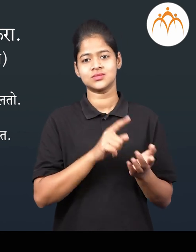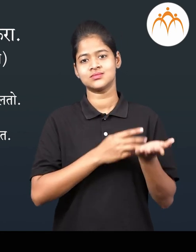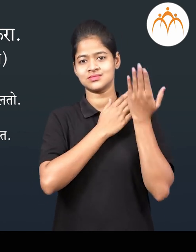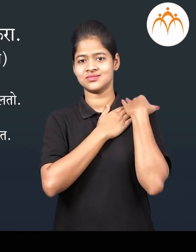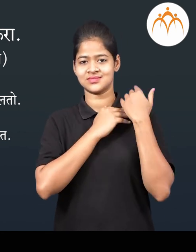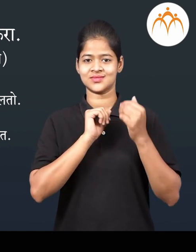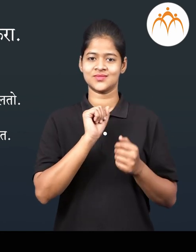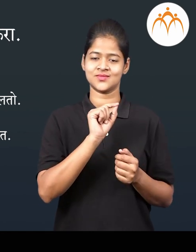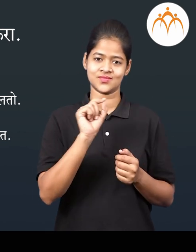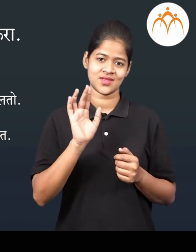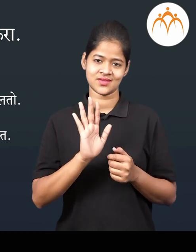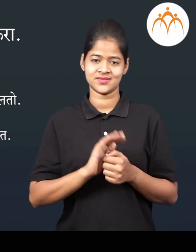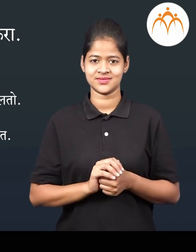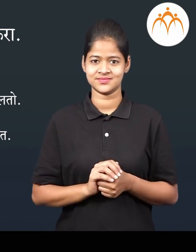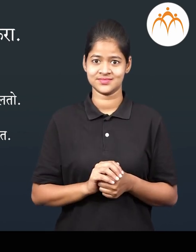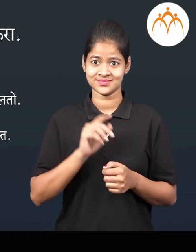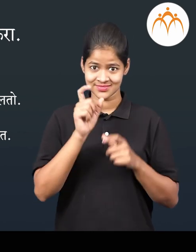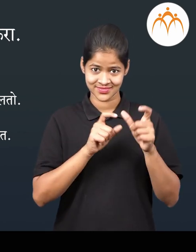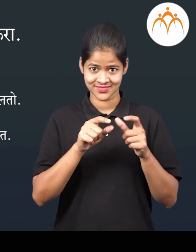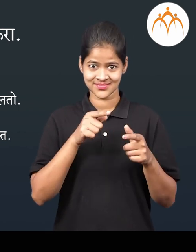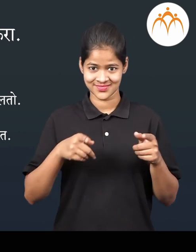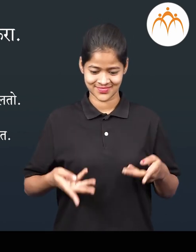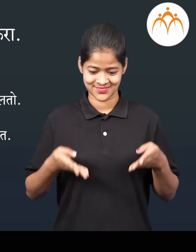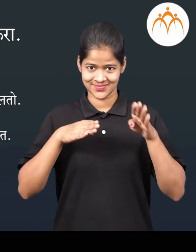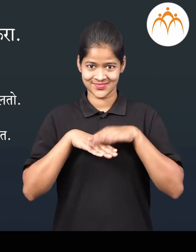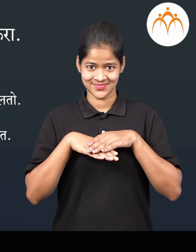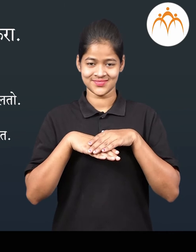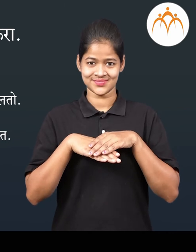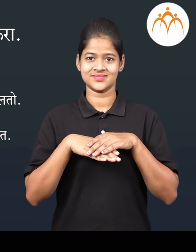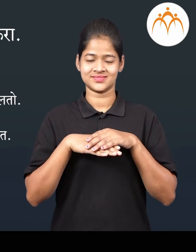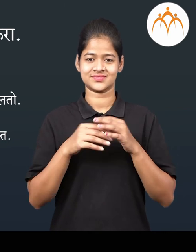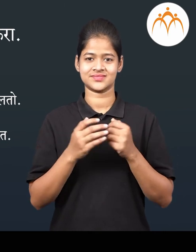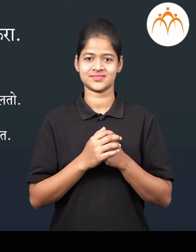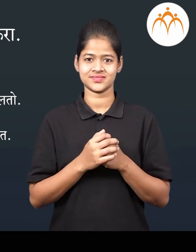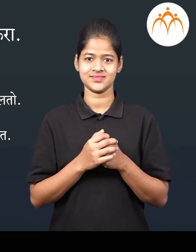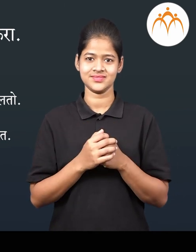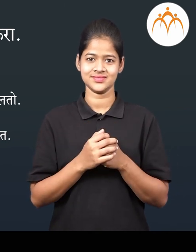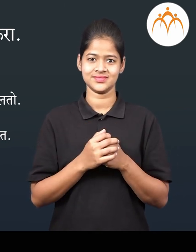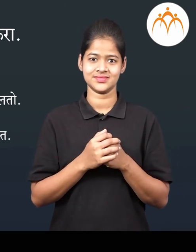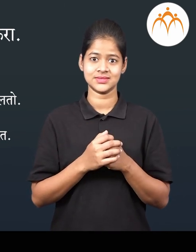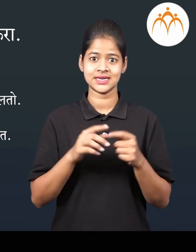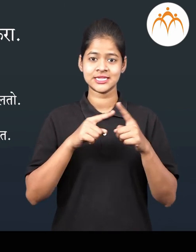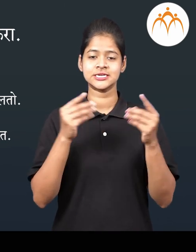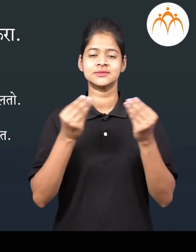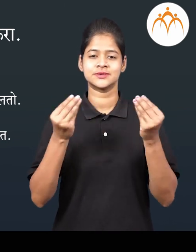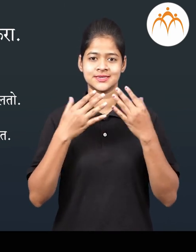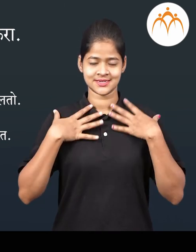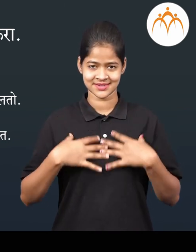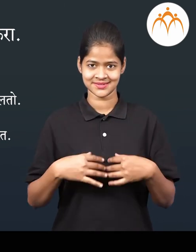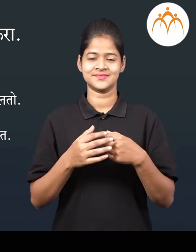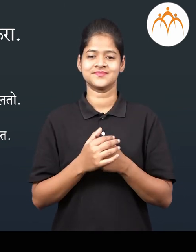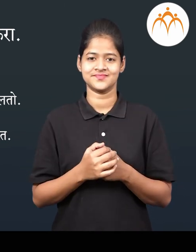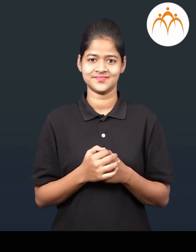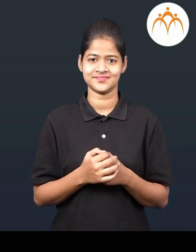टिम्ब टिम्ब लोग कमरेला आखुड वस्तर गुंडातात आणी टीशर्ड खालतात